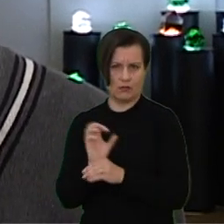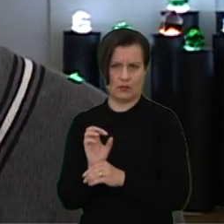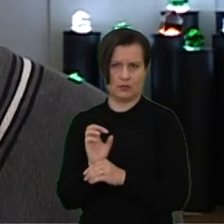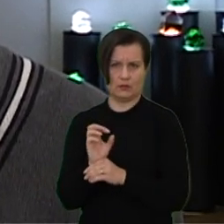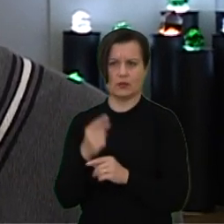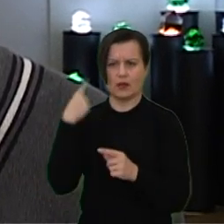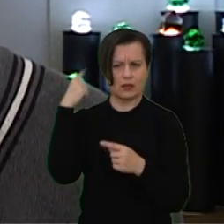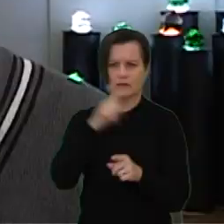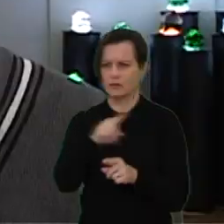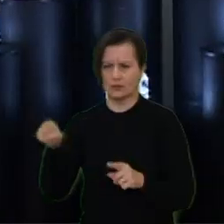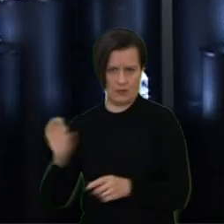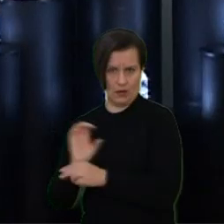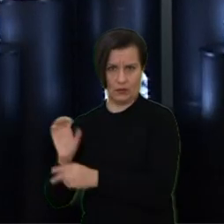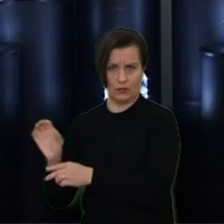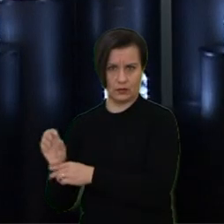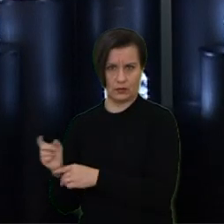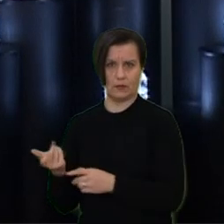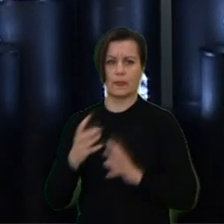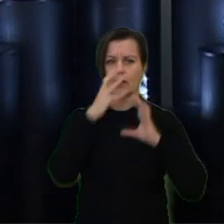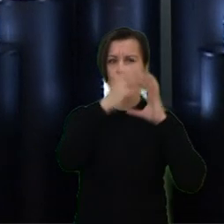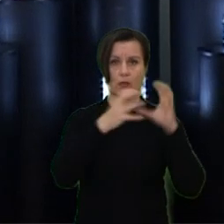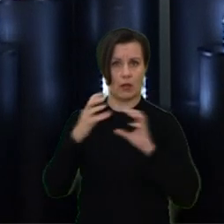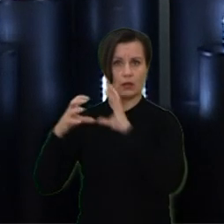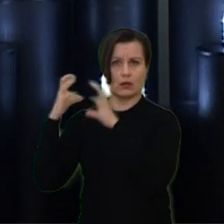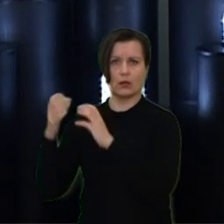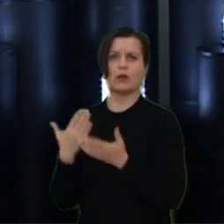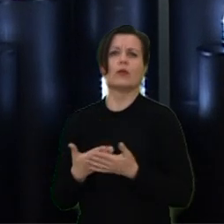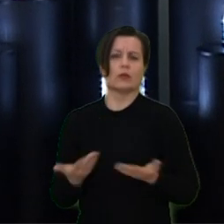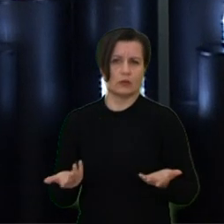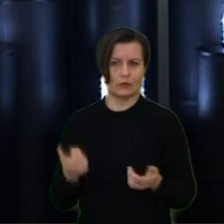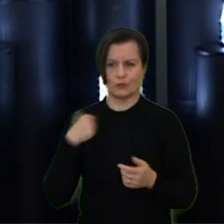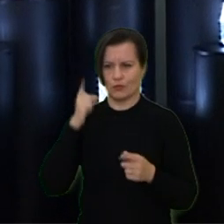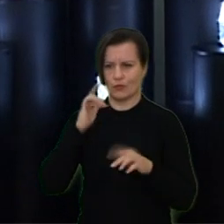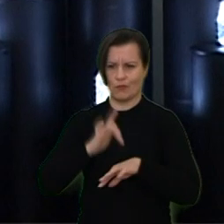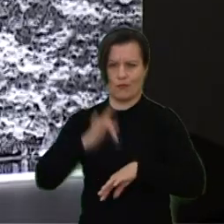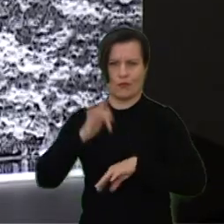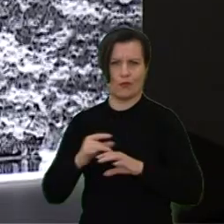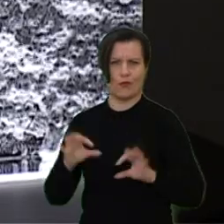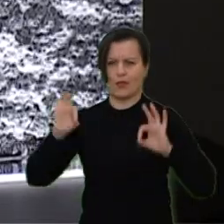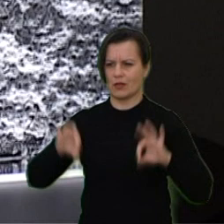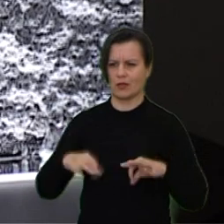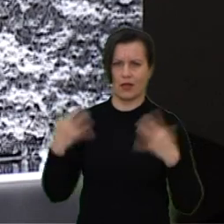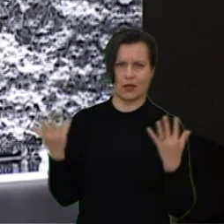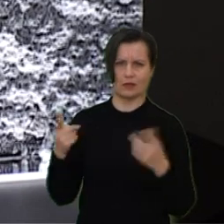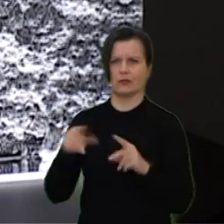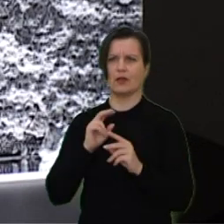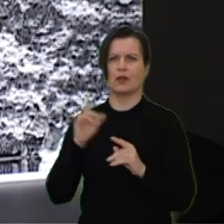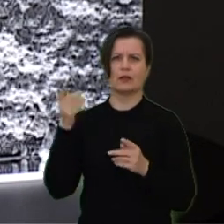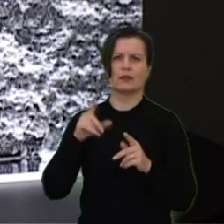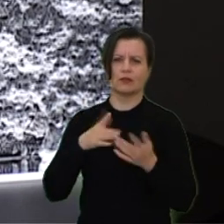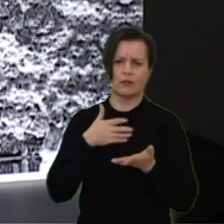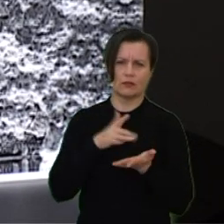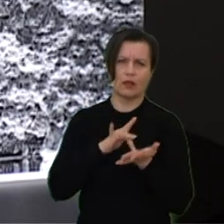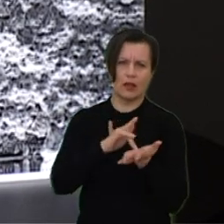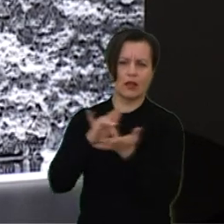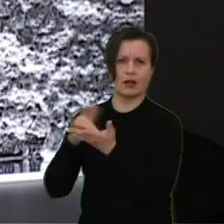visą tai, ką ir kiti daro. Planetos visi, dėl ko, kaip sako, žmogus nori įsilaisvyti, keliavo kažkur kažkoje aškodamas. Pastai